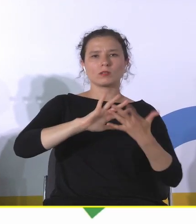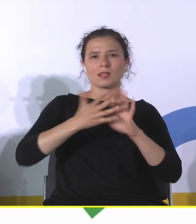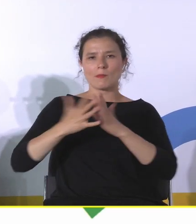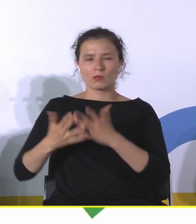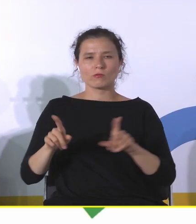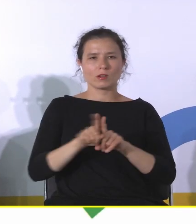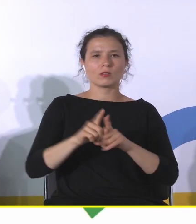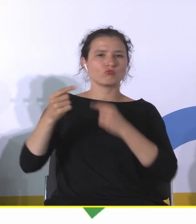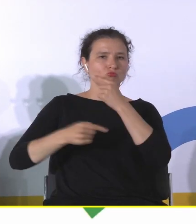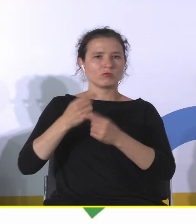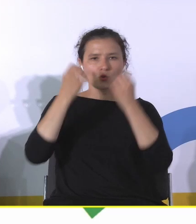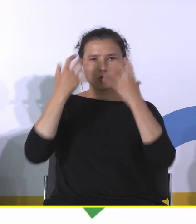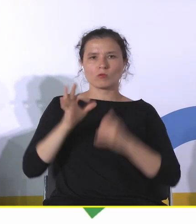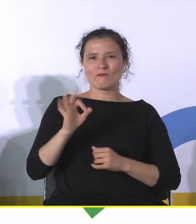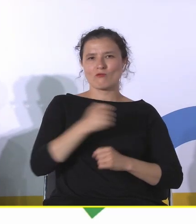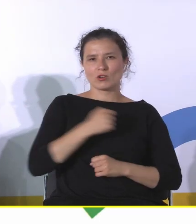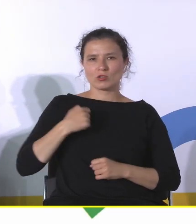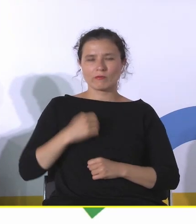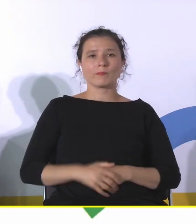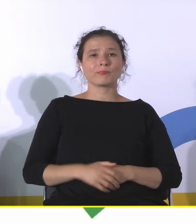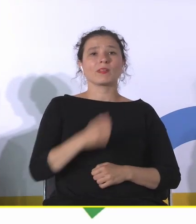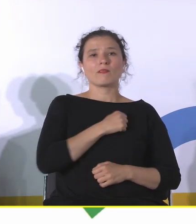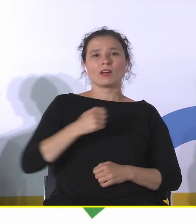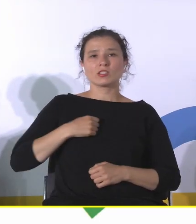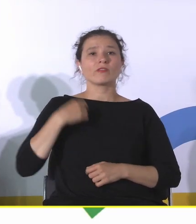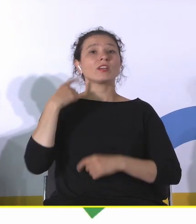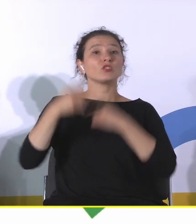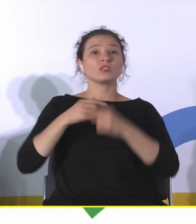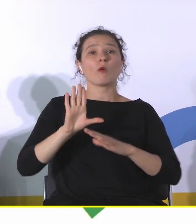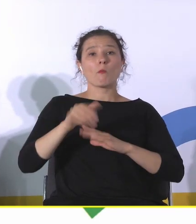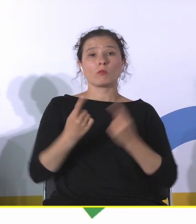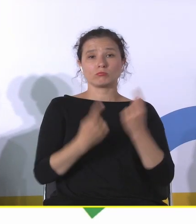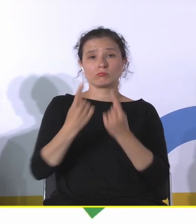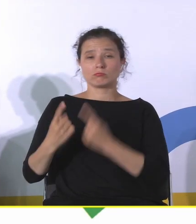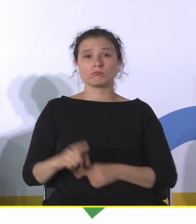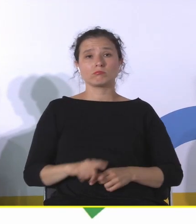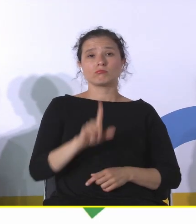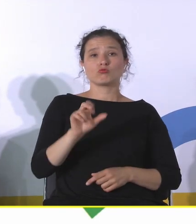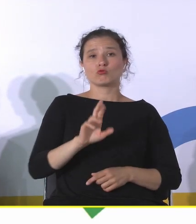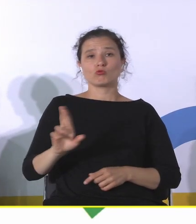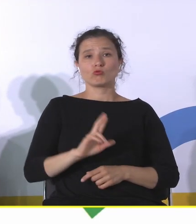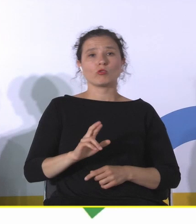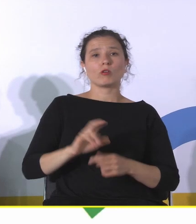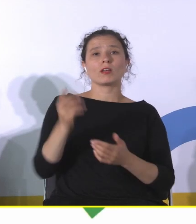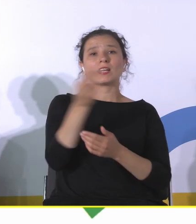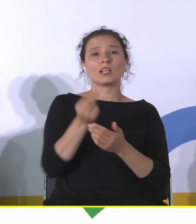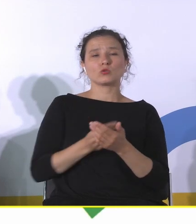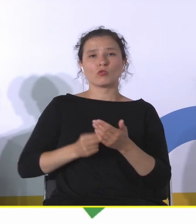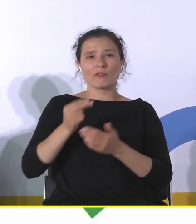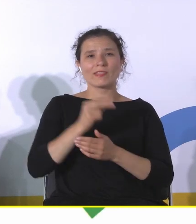kulturowemu Warszawy, warszawskie dziedzictwo postindustrialne, żol ilustrowany Atlas Architektury Żoliborza. To tylko